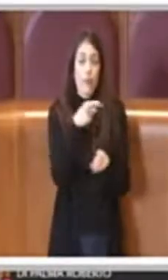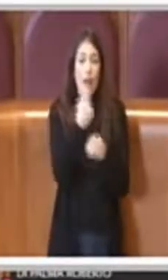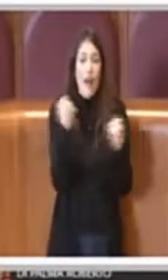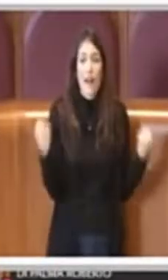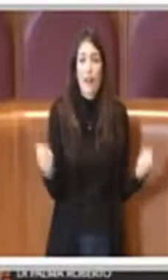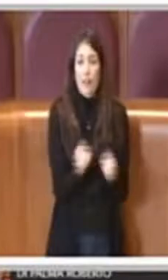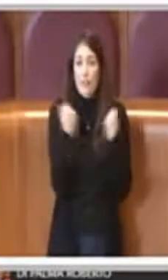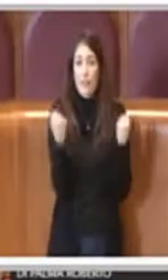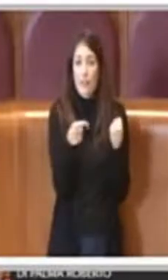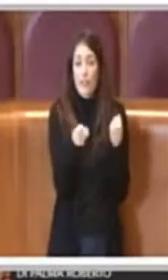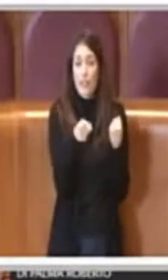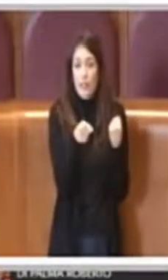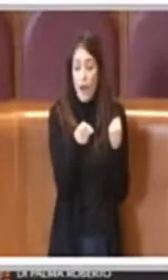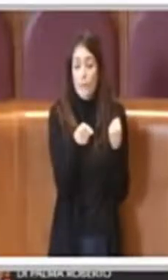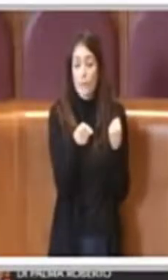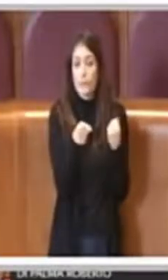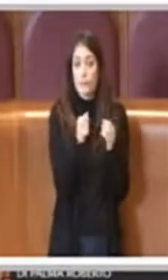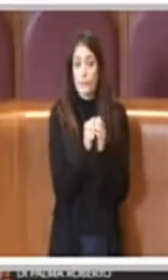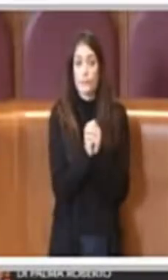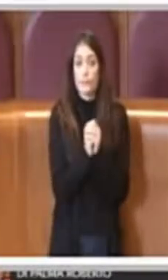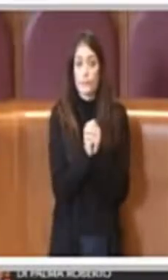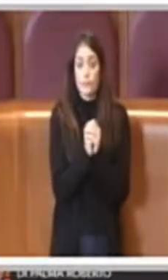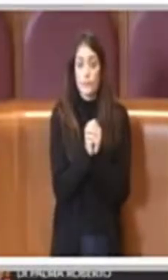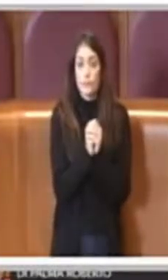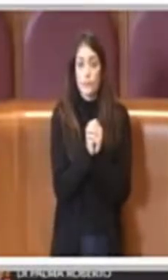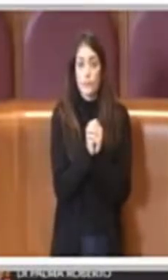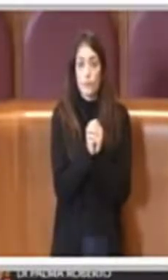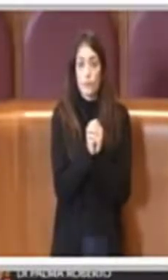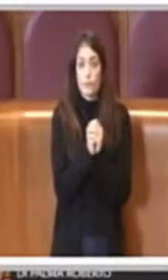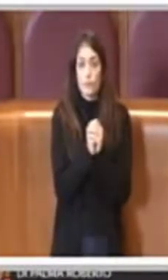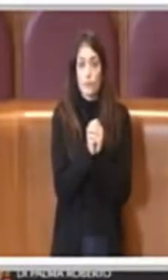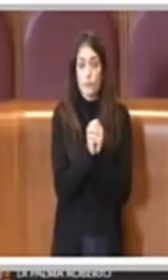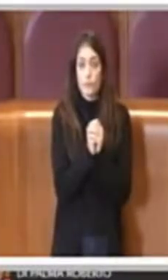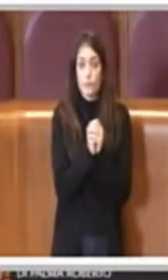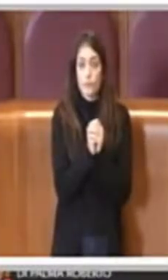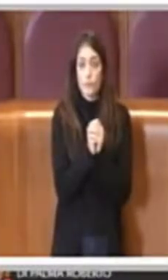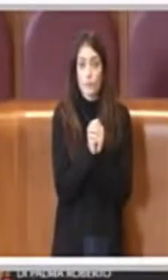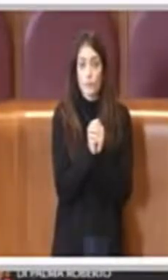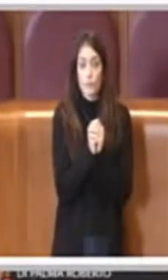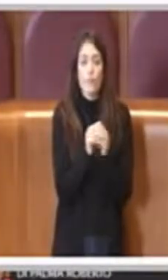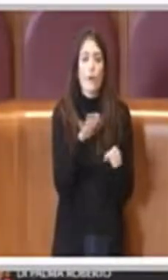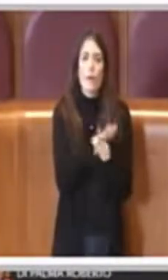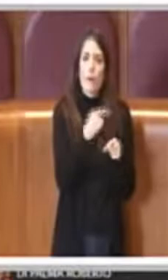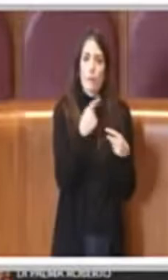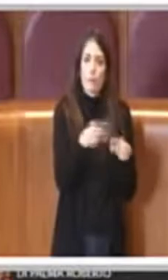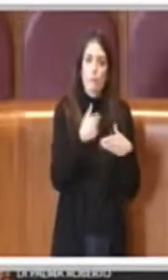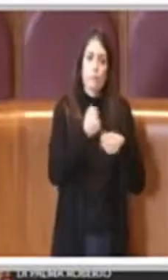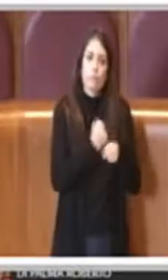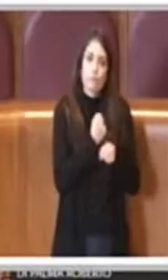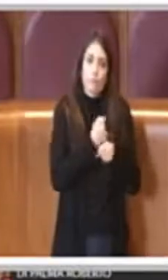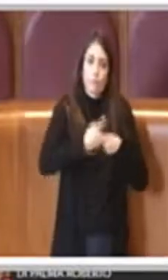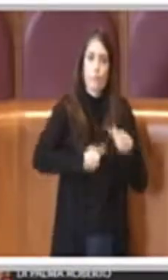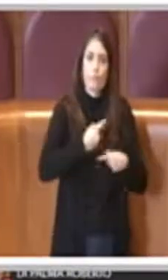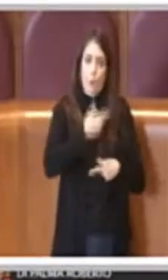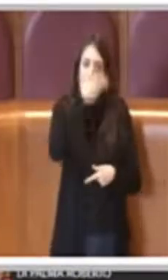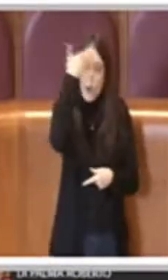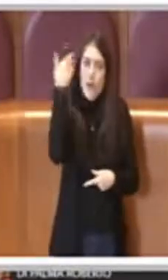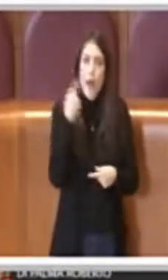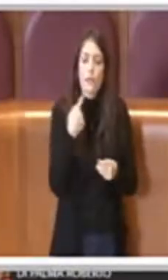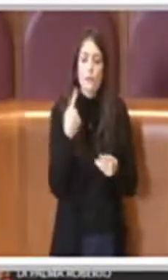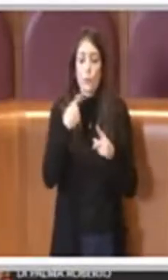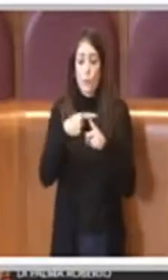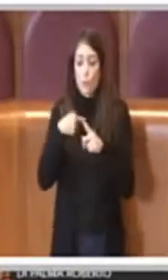onestà e con tutti gli strumenti che la stessa